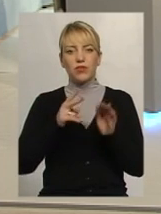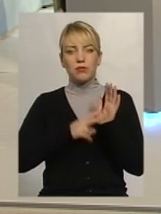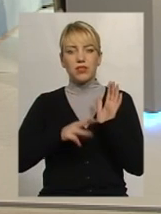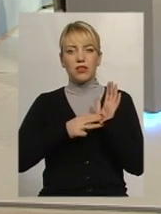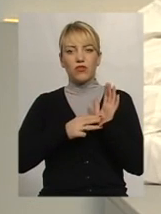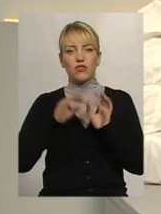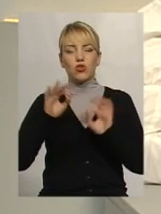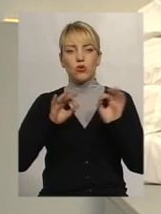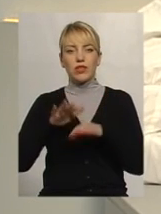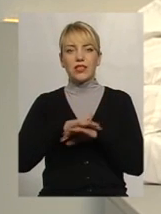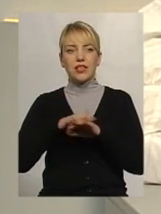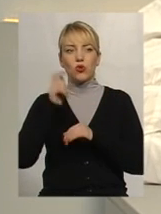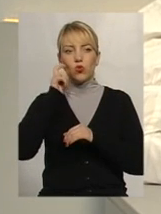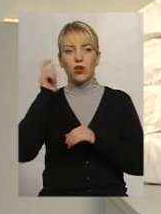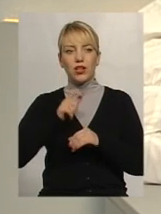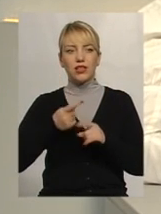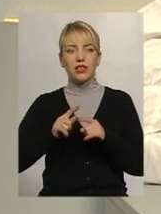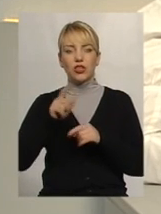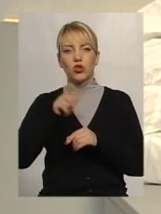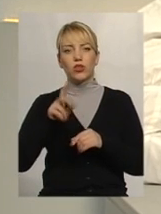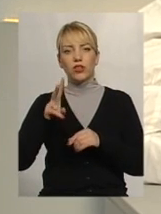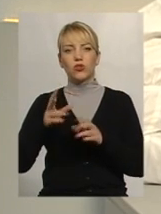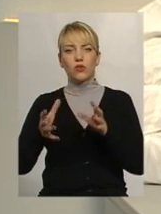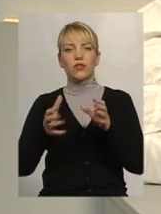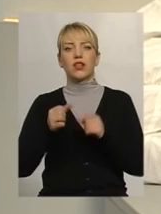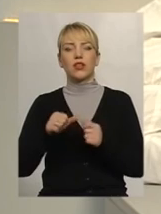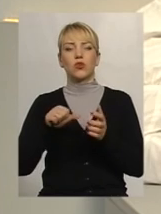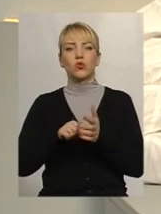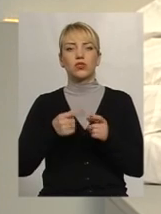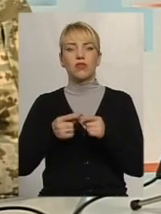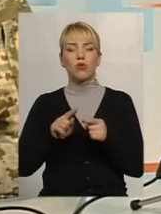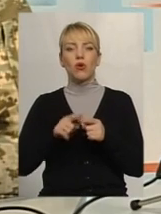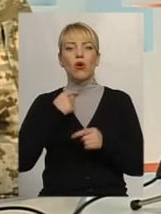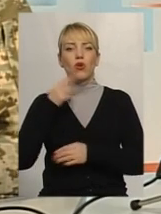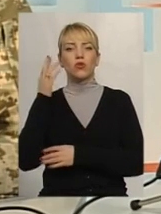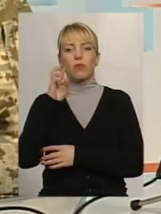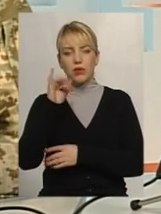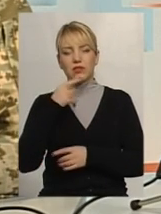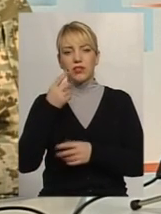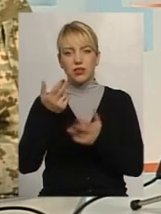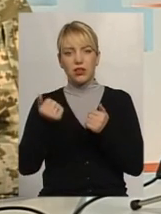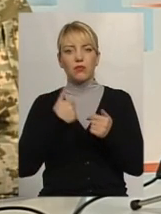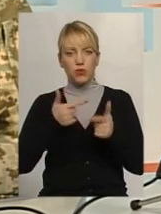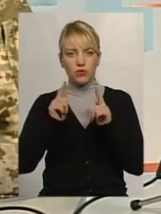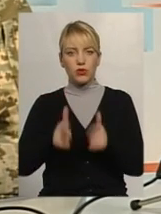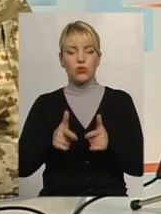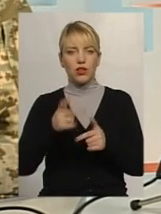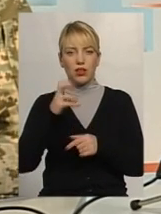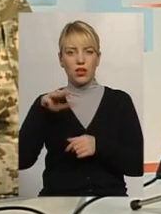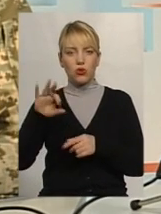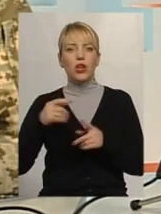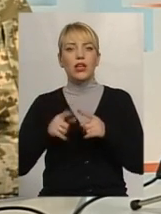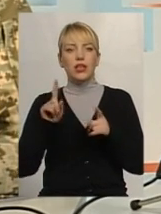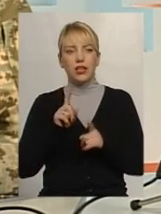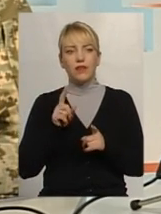населення України, тих людей, які взяли б участь в такому голосуванні, вони б сказали так на такому референдумі. Тобто, уже,